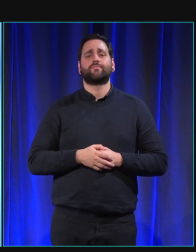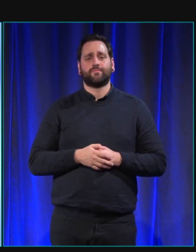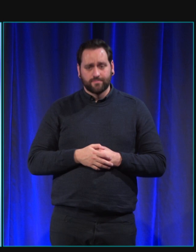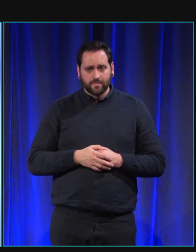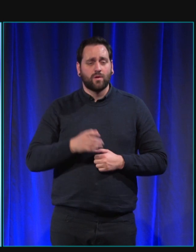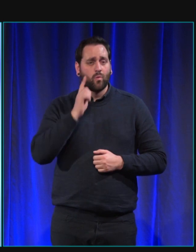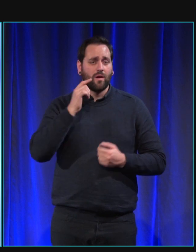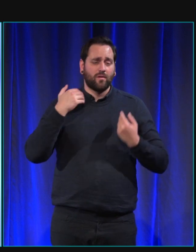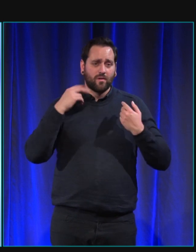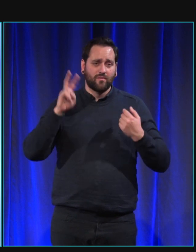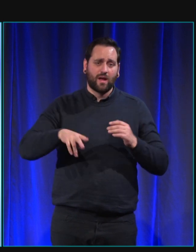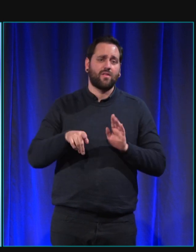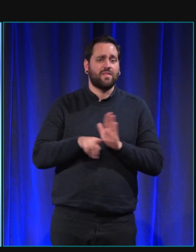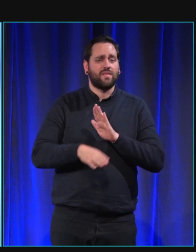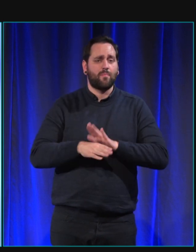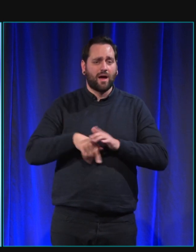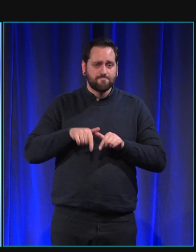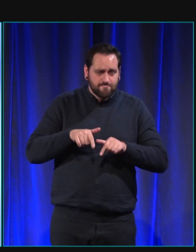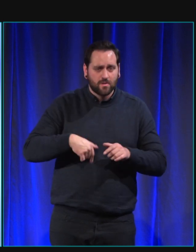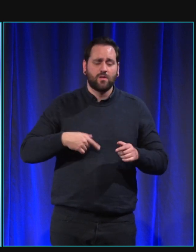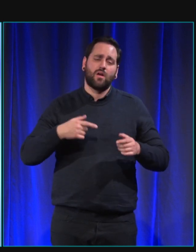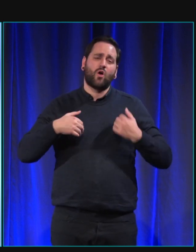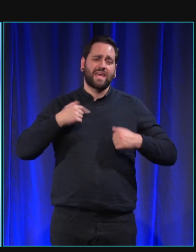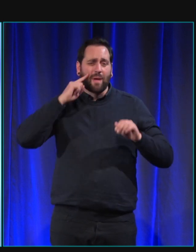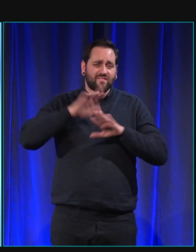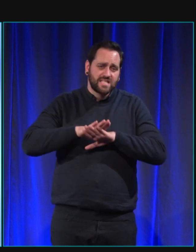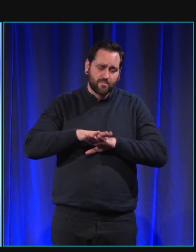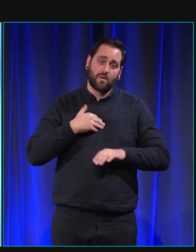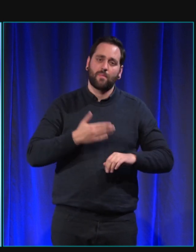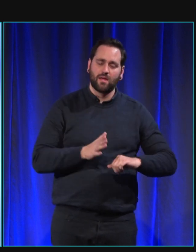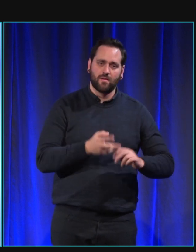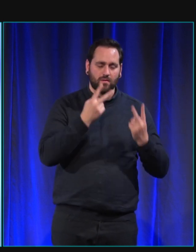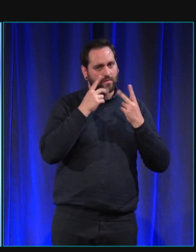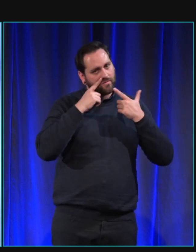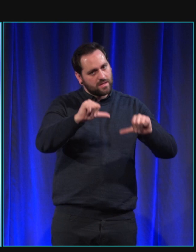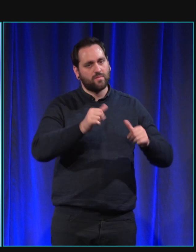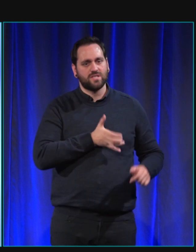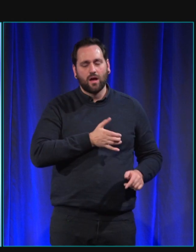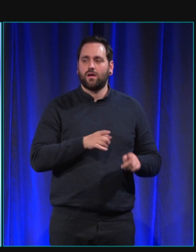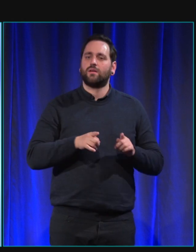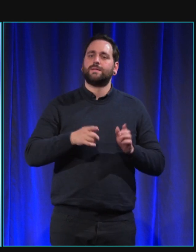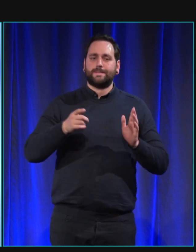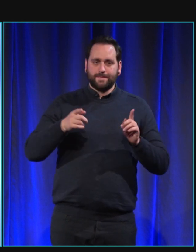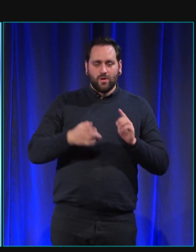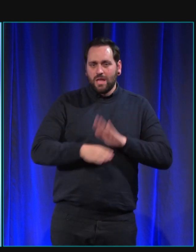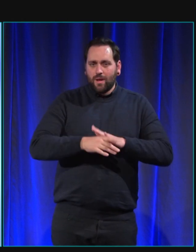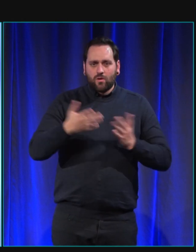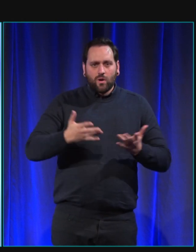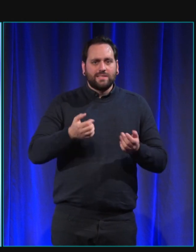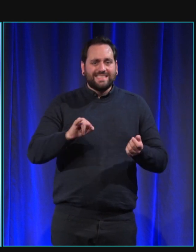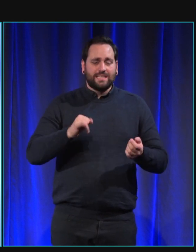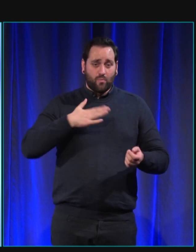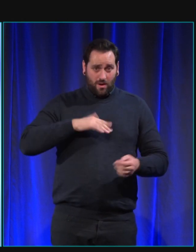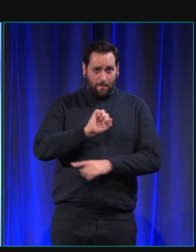pour m'aider dans certaines tâches au quotidien pour appeler à l'aide quand je faisais des malaises et pour plus de